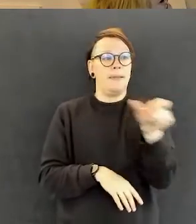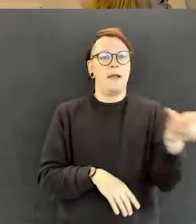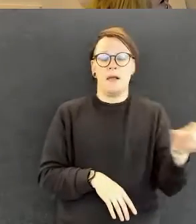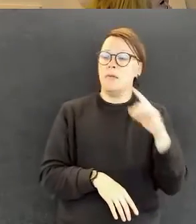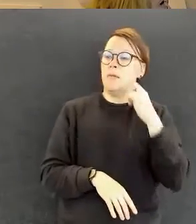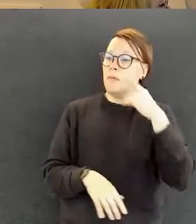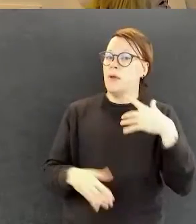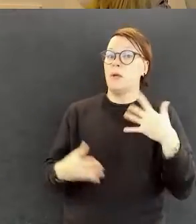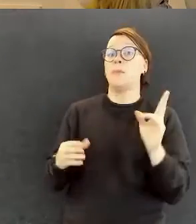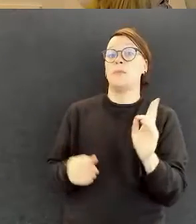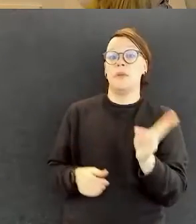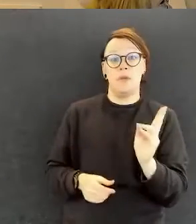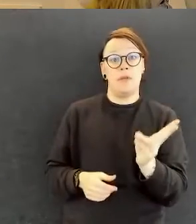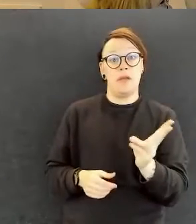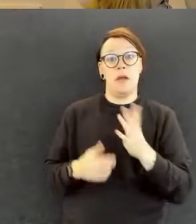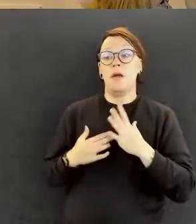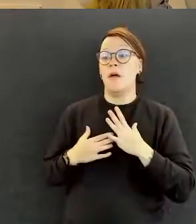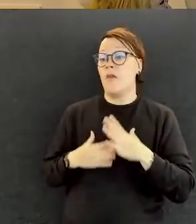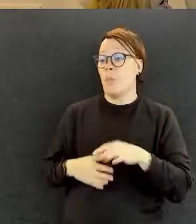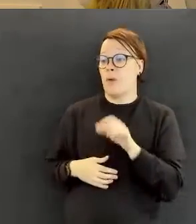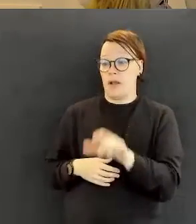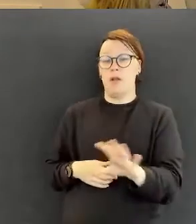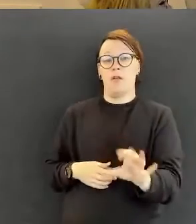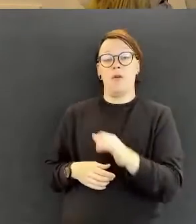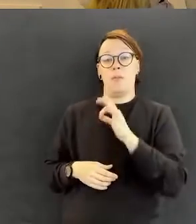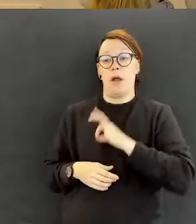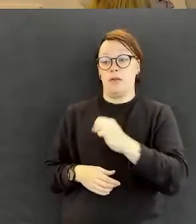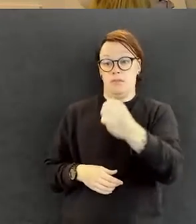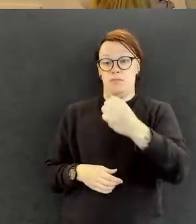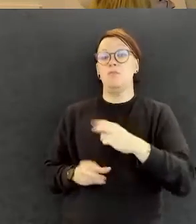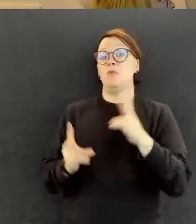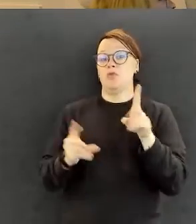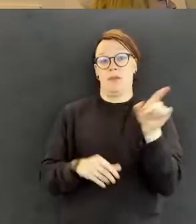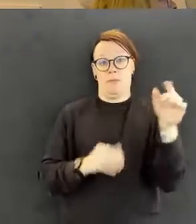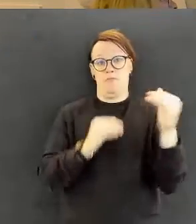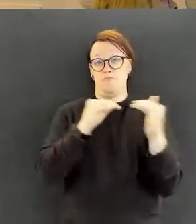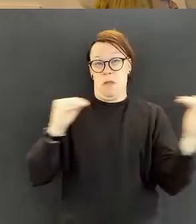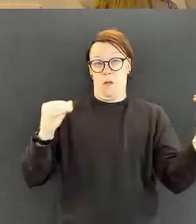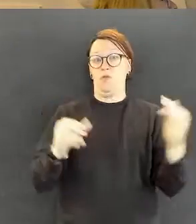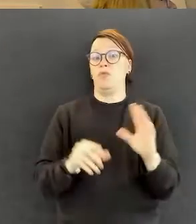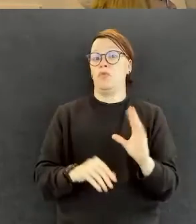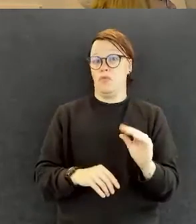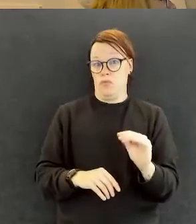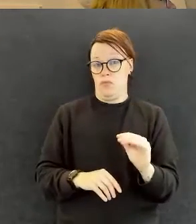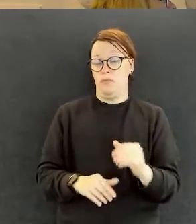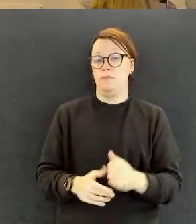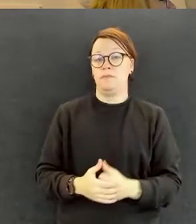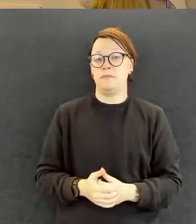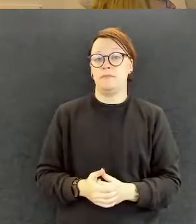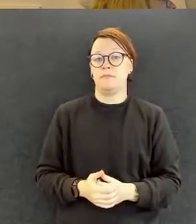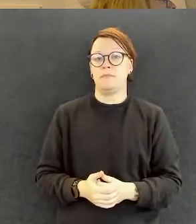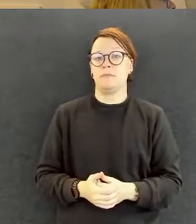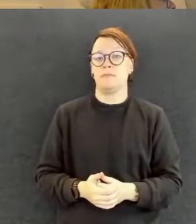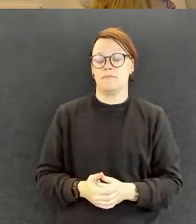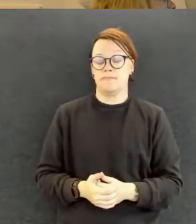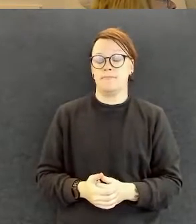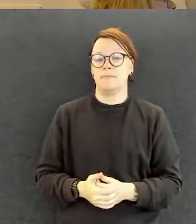Ja he hyvin siitä, että niistä selviytyvät. No miten kun kohtaat varmasti